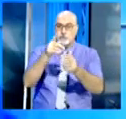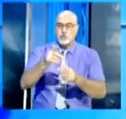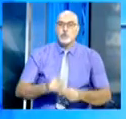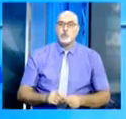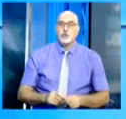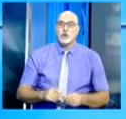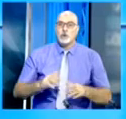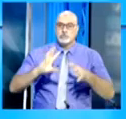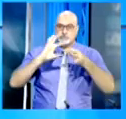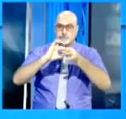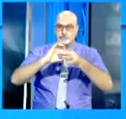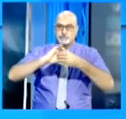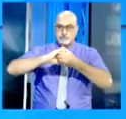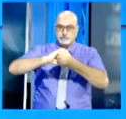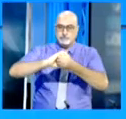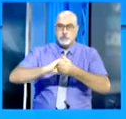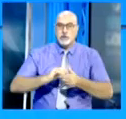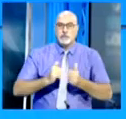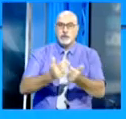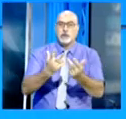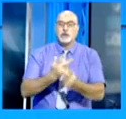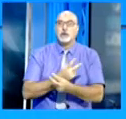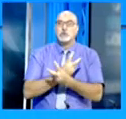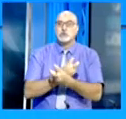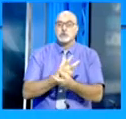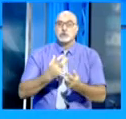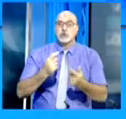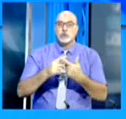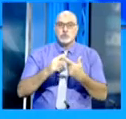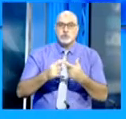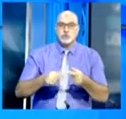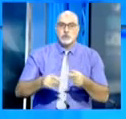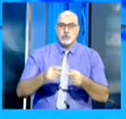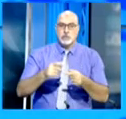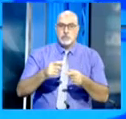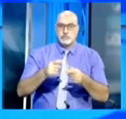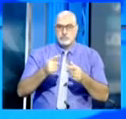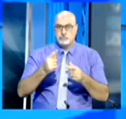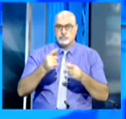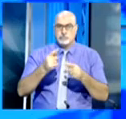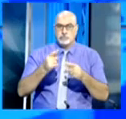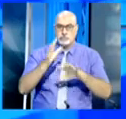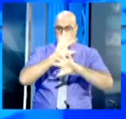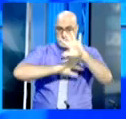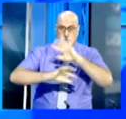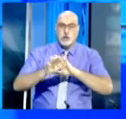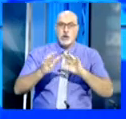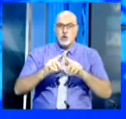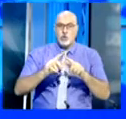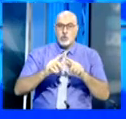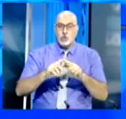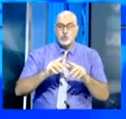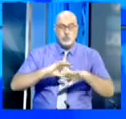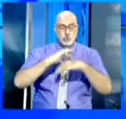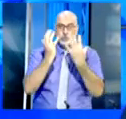بتوطيد العلاقات التي تربطها بالمجر والعمل على توفير عوامل وظروف نمو وتطور هذه